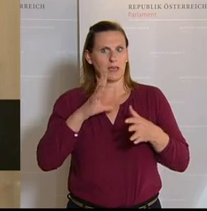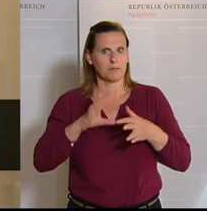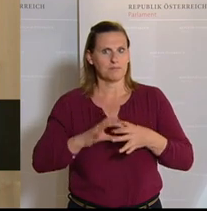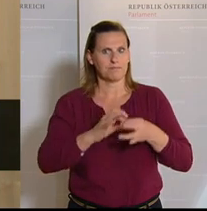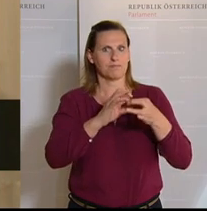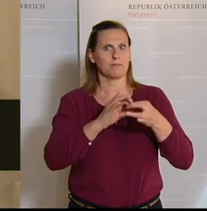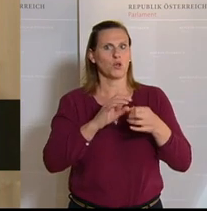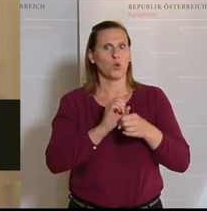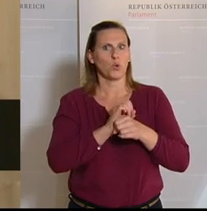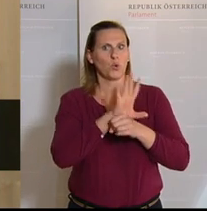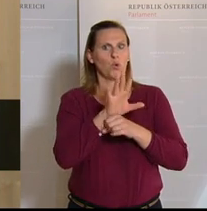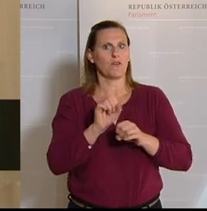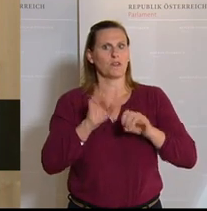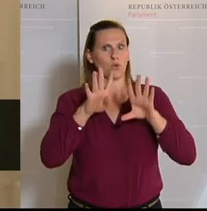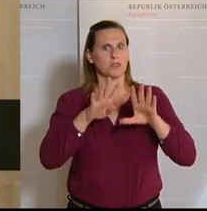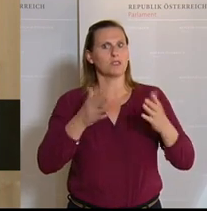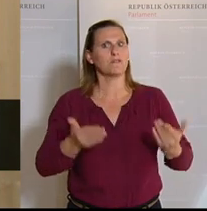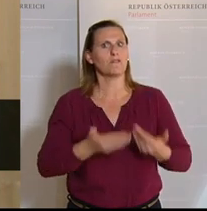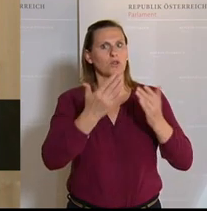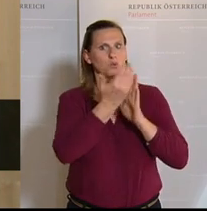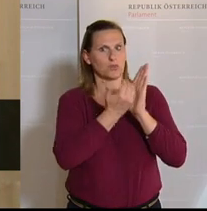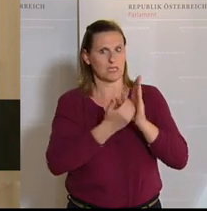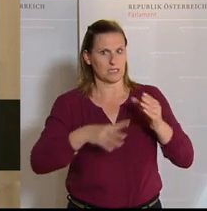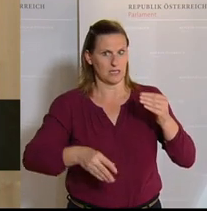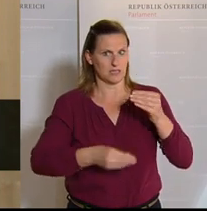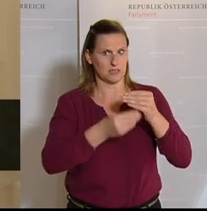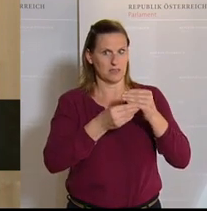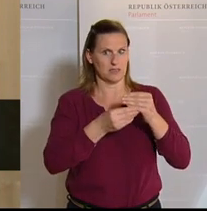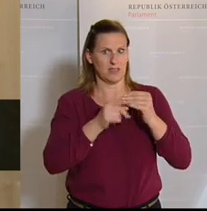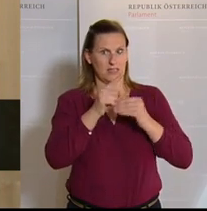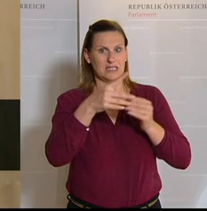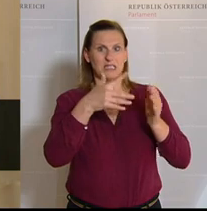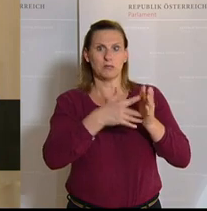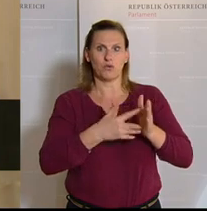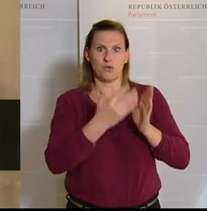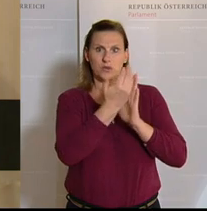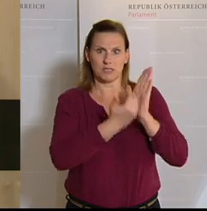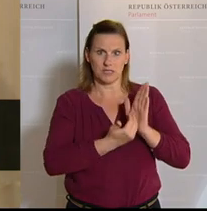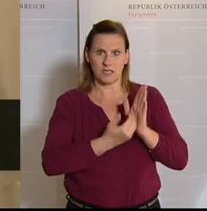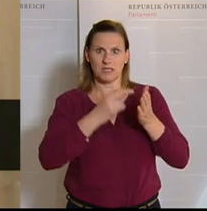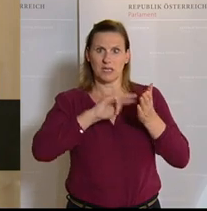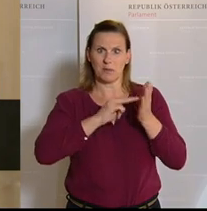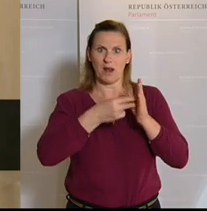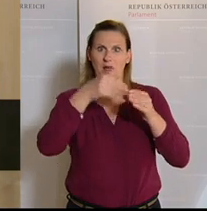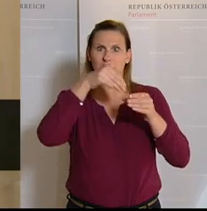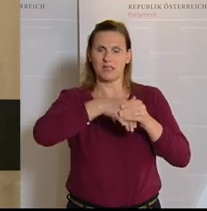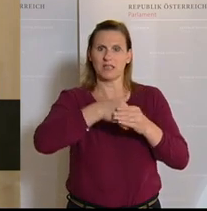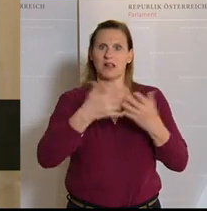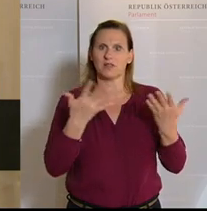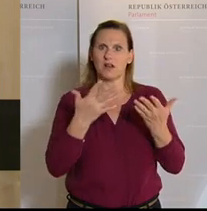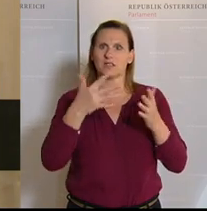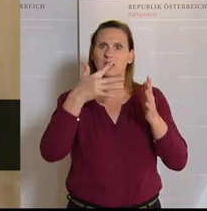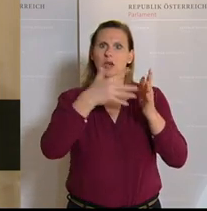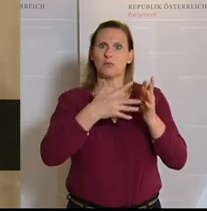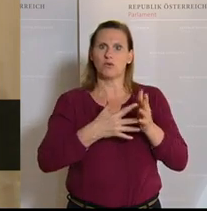-Förderungsprüfungsgesetz. Das Covid-19-Förderungsprüfungsgesetz sieht vor, dass die Prüfung